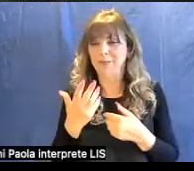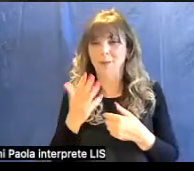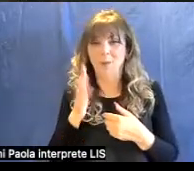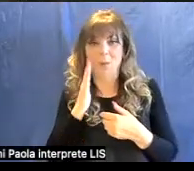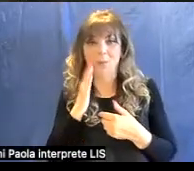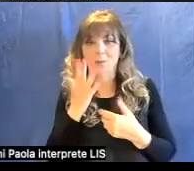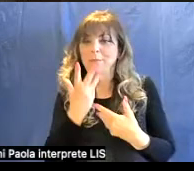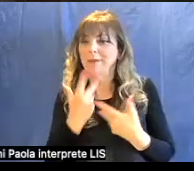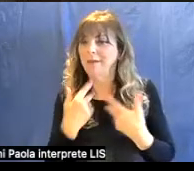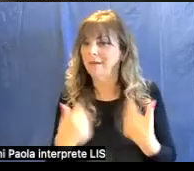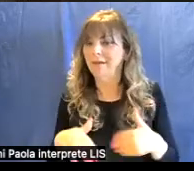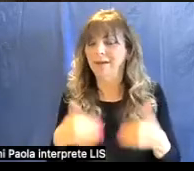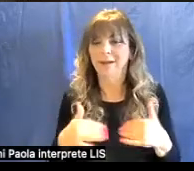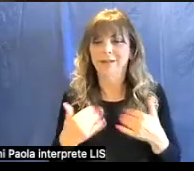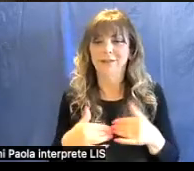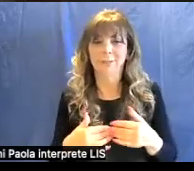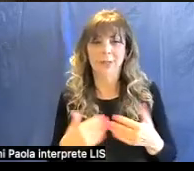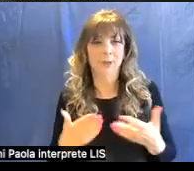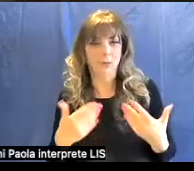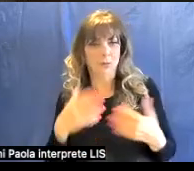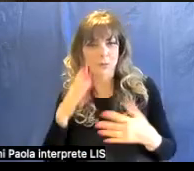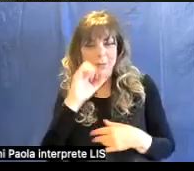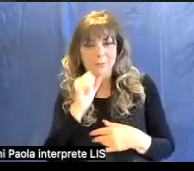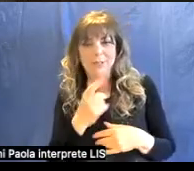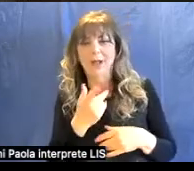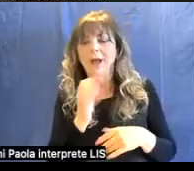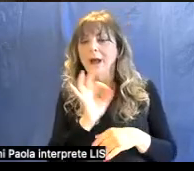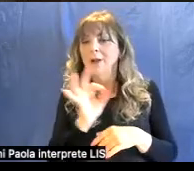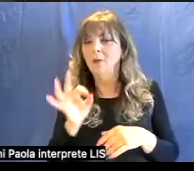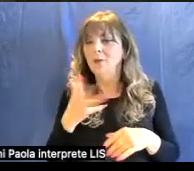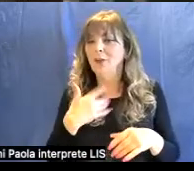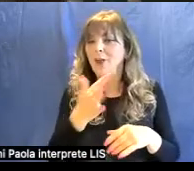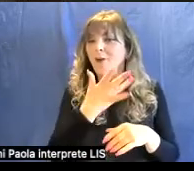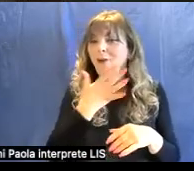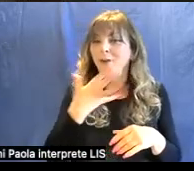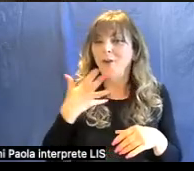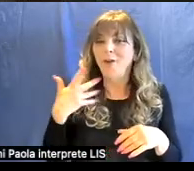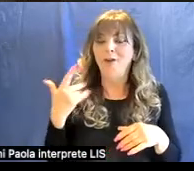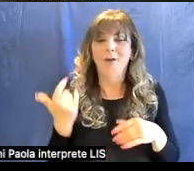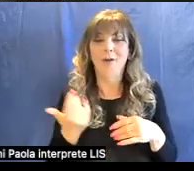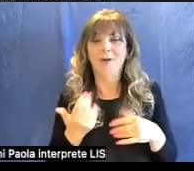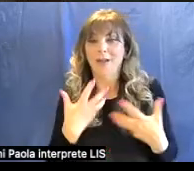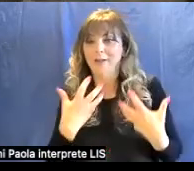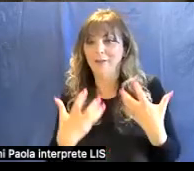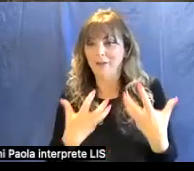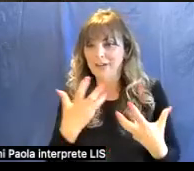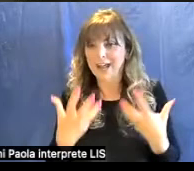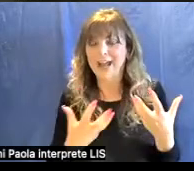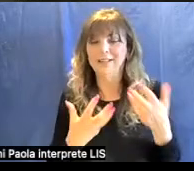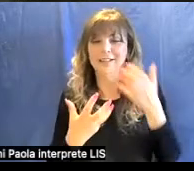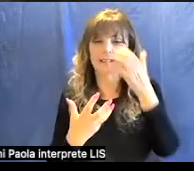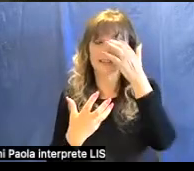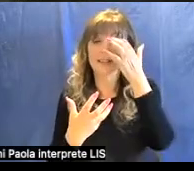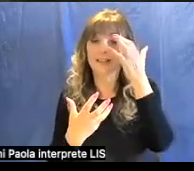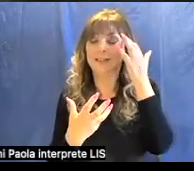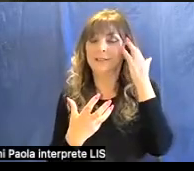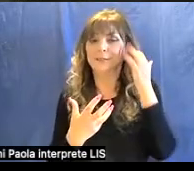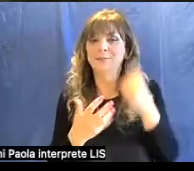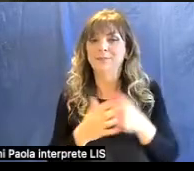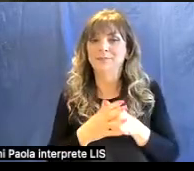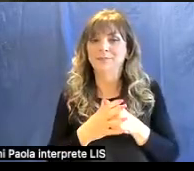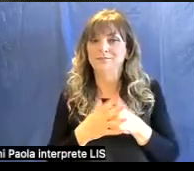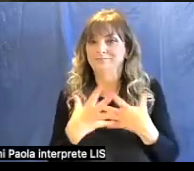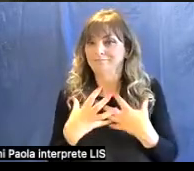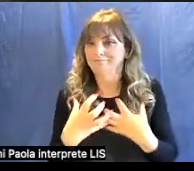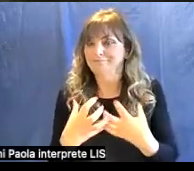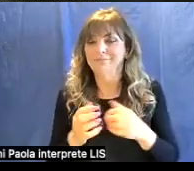perché si è da subito notato che alcuni avevano un colore affascinante e attrattivo